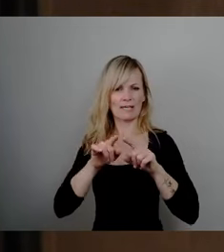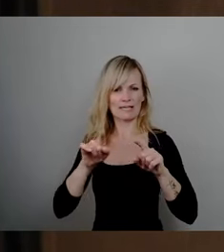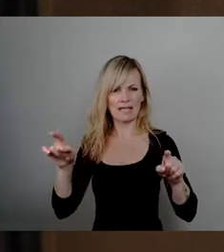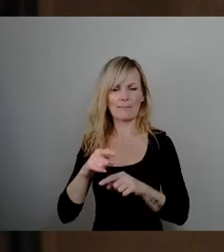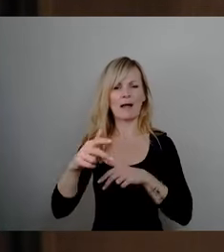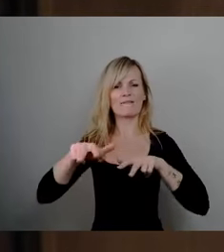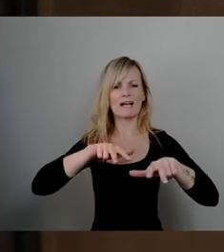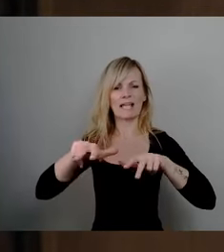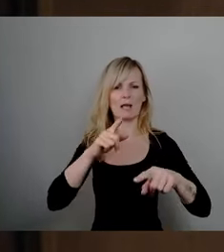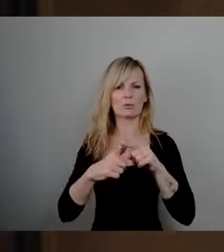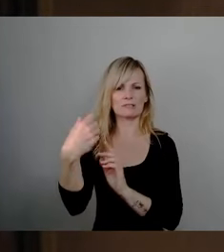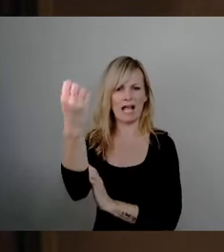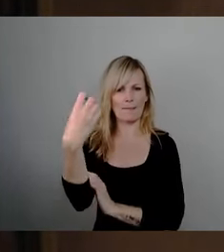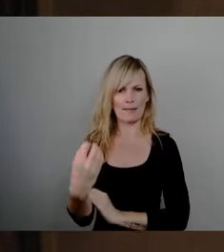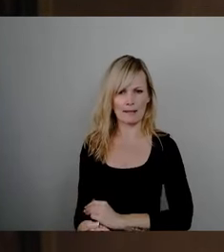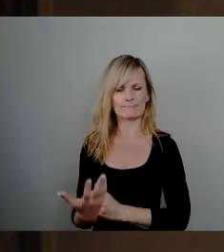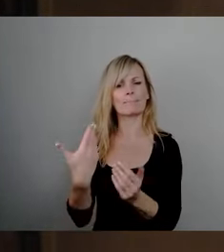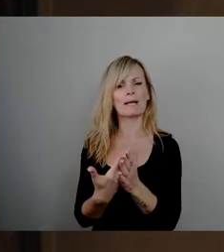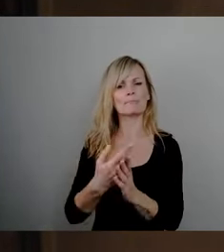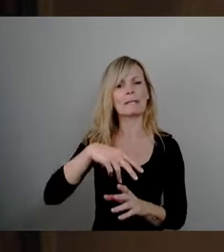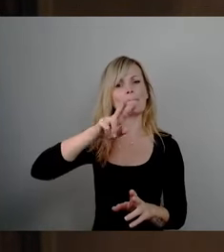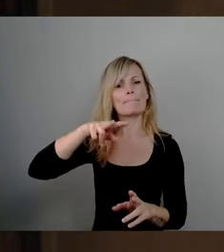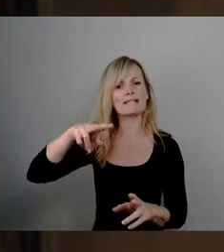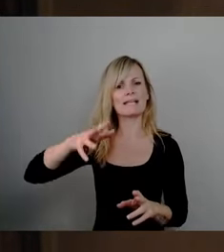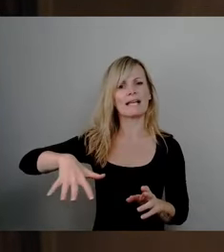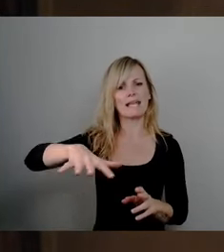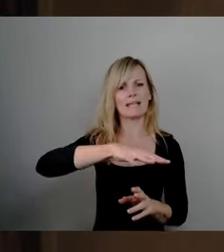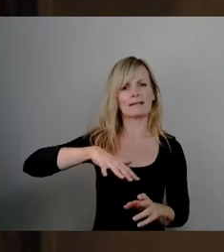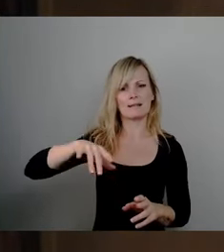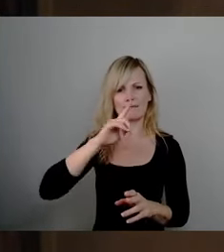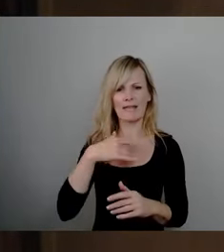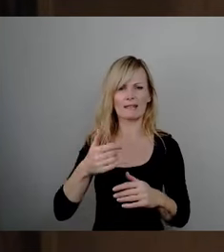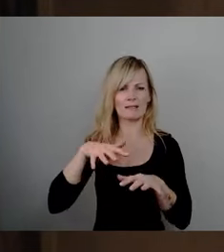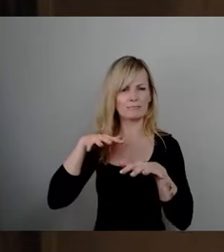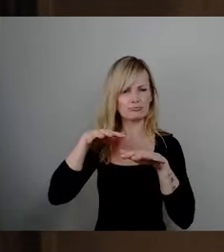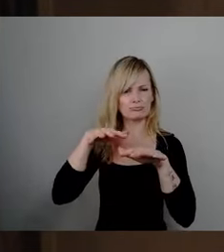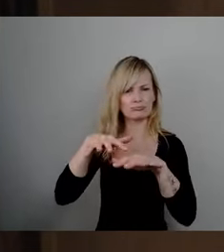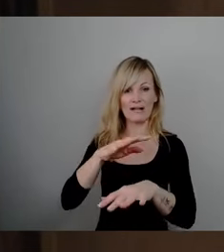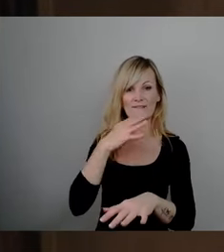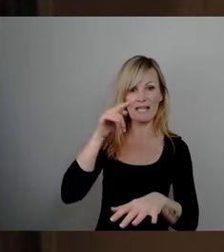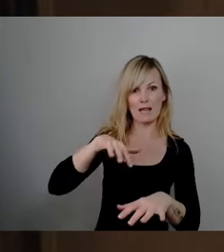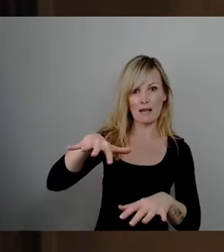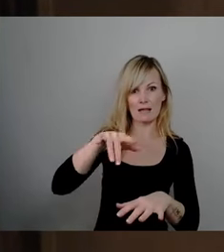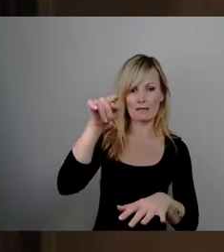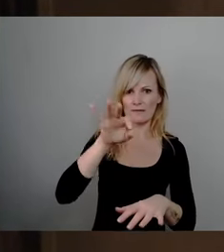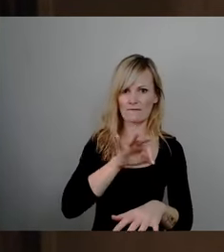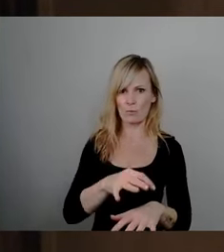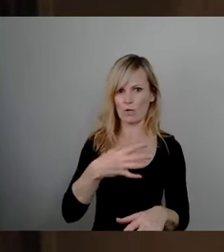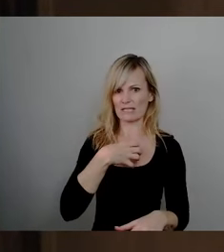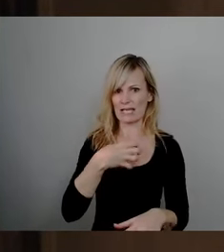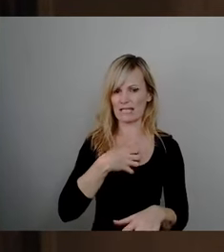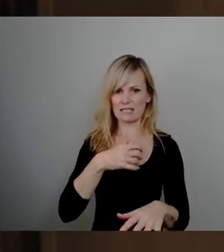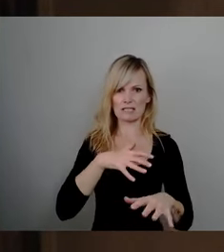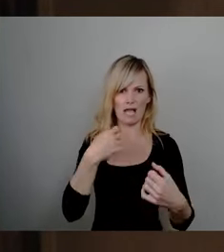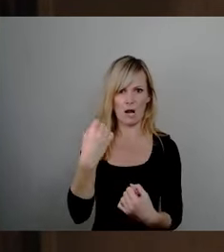Publikumsstarke Veranstaltungen auf dem Messegelände stellen eine besondere Herausforderung für den Verkehr in Dresden dar. Zuletzt hat